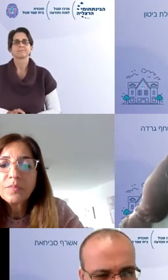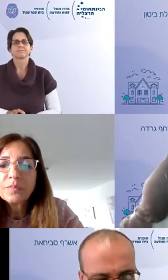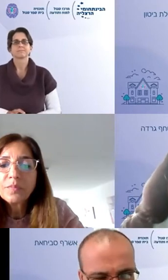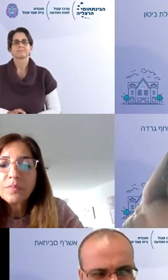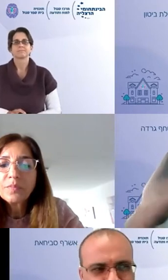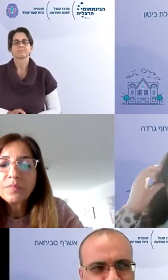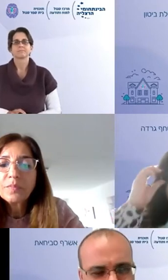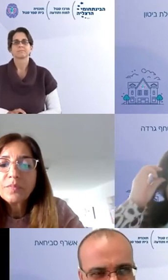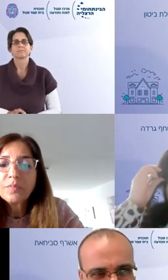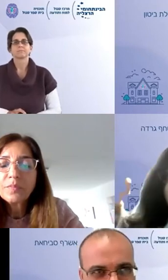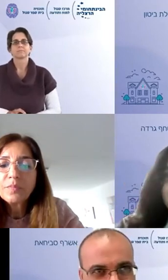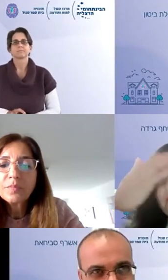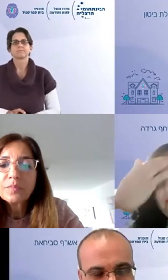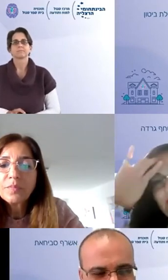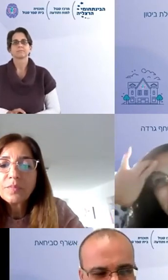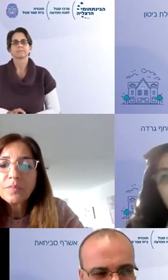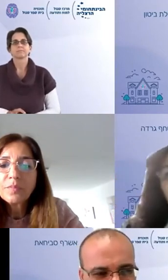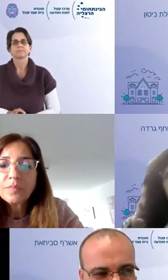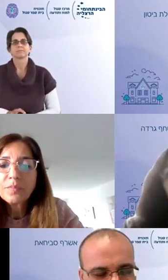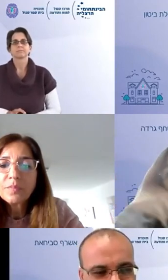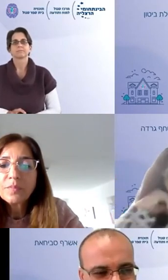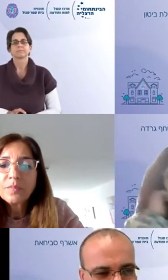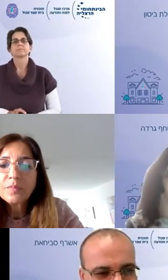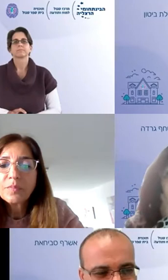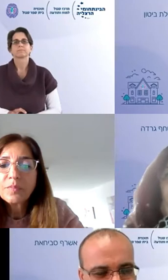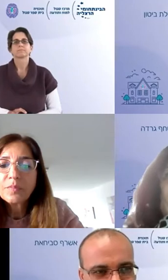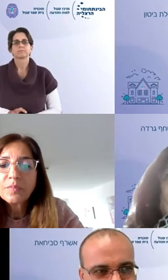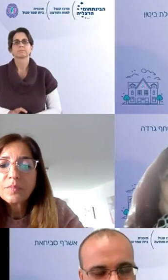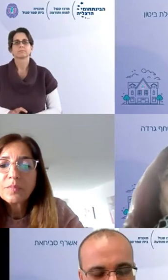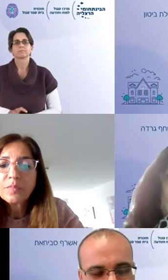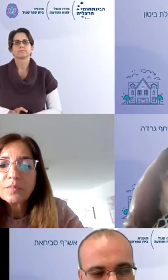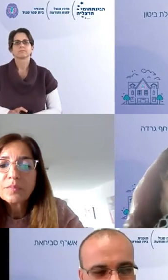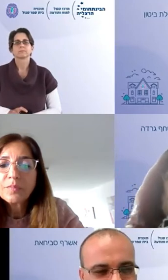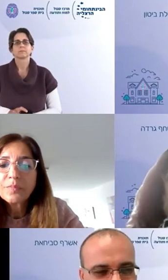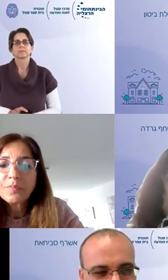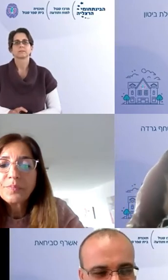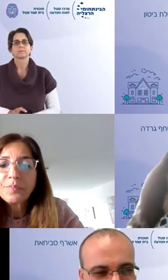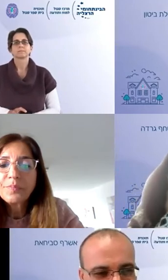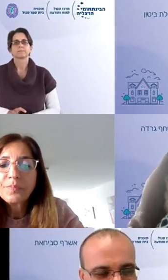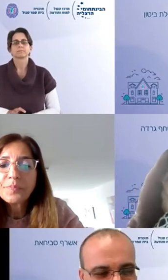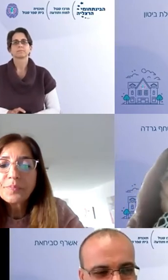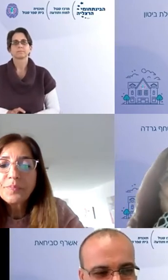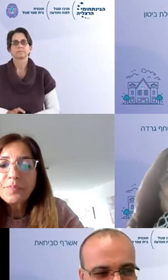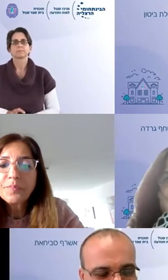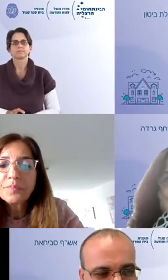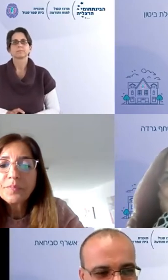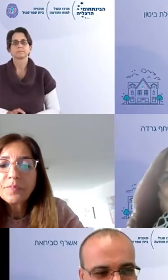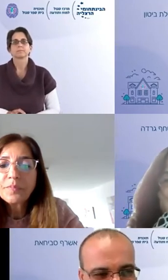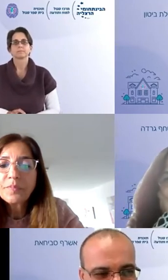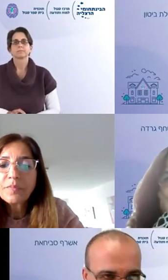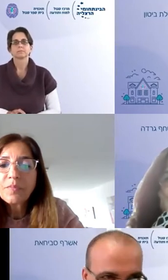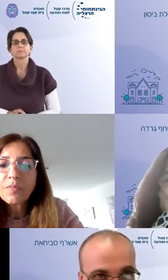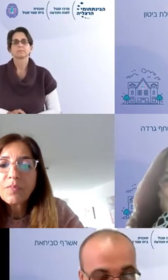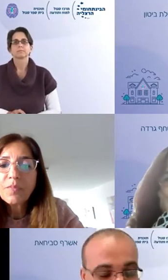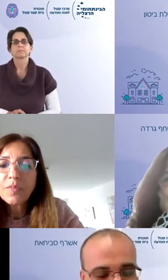בית הספר הוא עוסק בשכבה העליונה מבחינת המאמץ המתמיד שלו להיות תמיד מעל